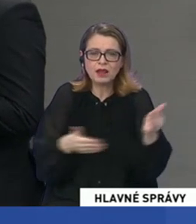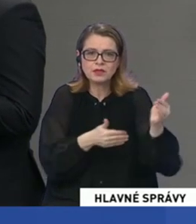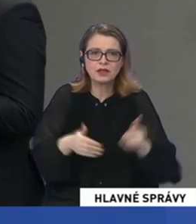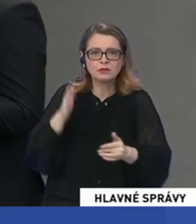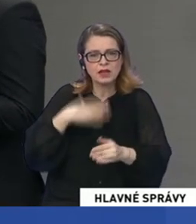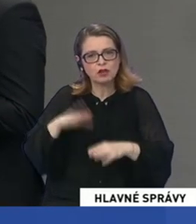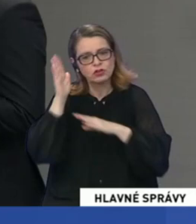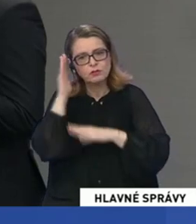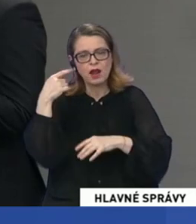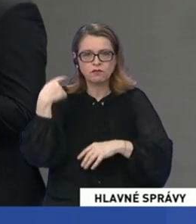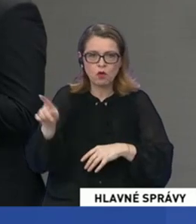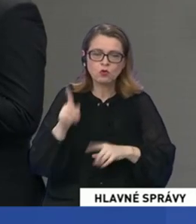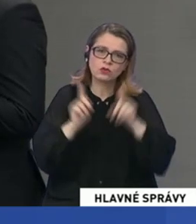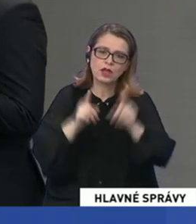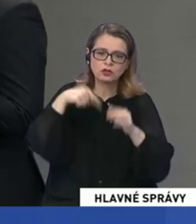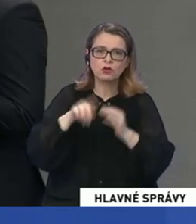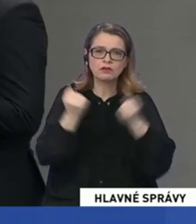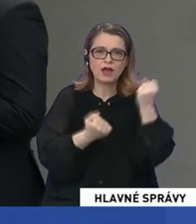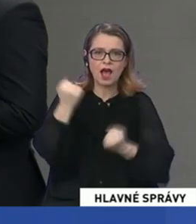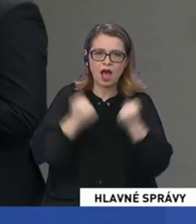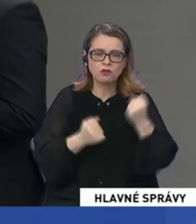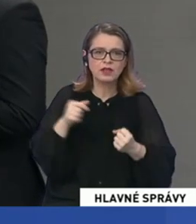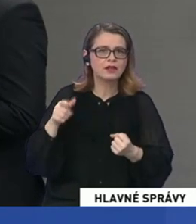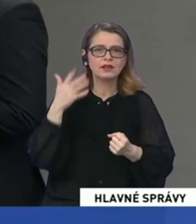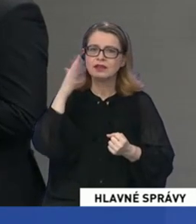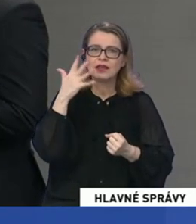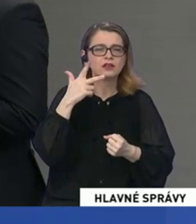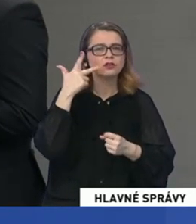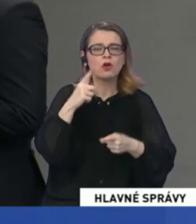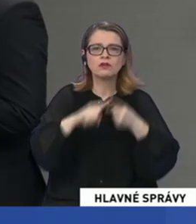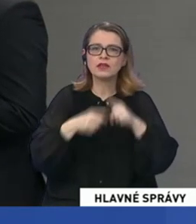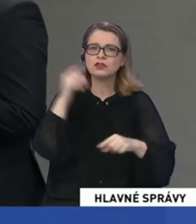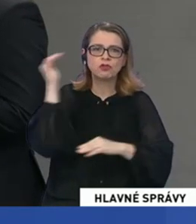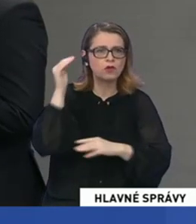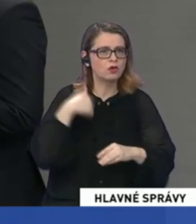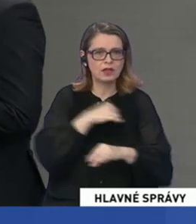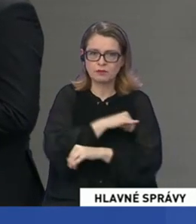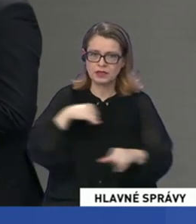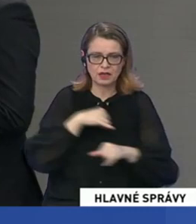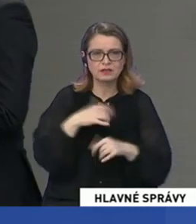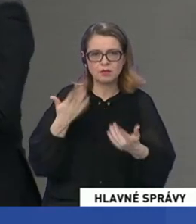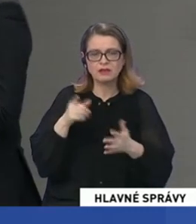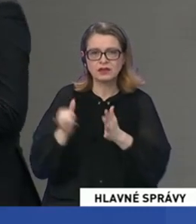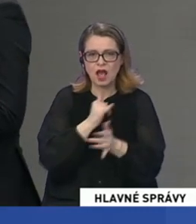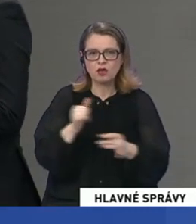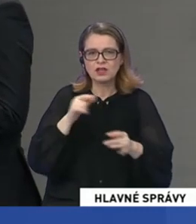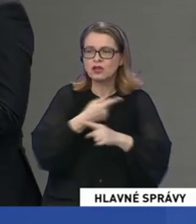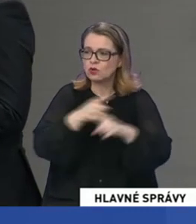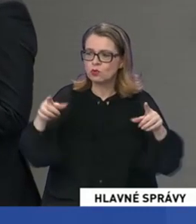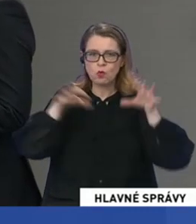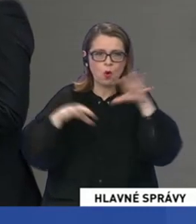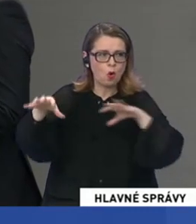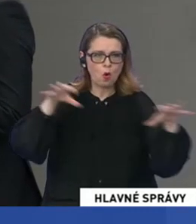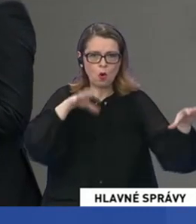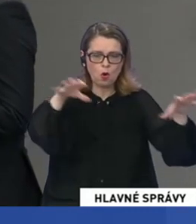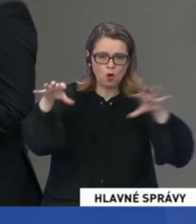radšej spali vonku a niektorí v aute. Nie, trojhviezdičkový hotel nechceme. Čiže asi to je situácia naozaj, keď sú tam viacerí, čo sa